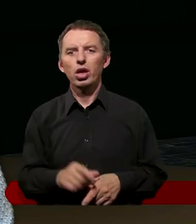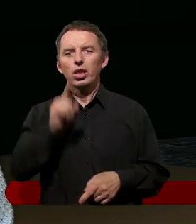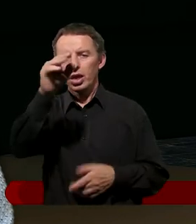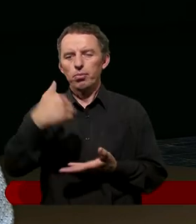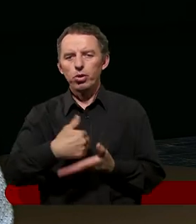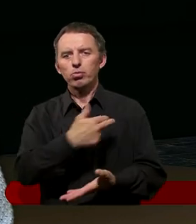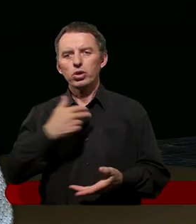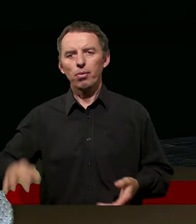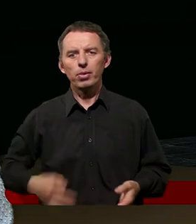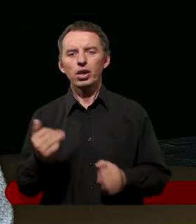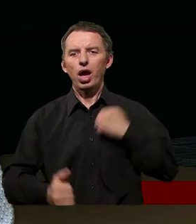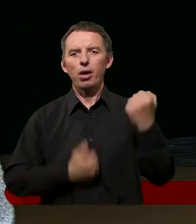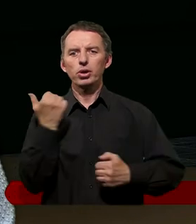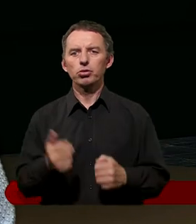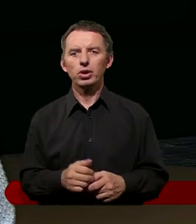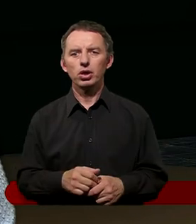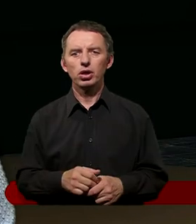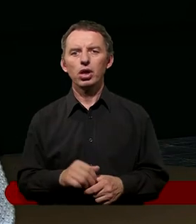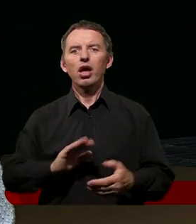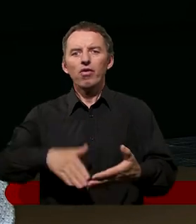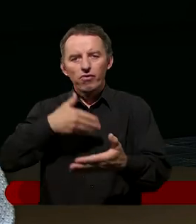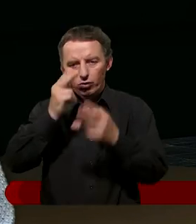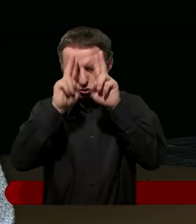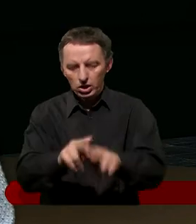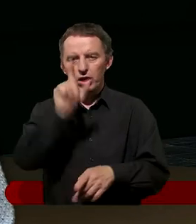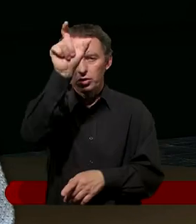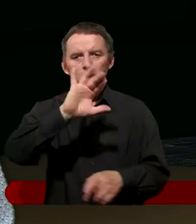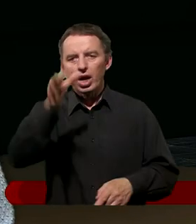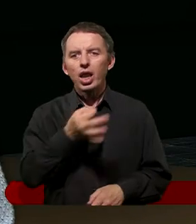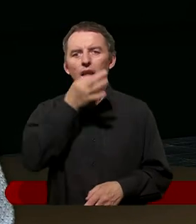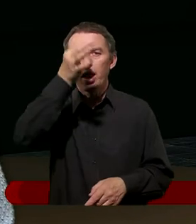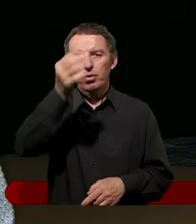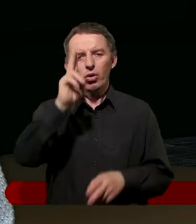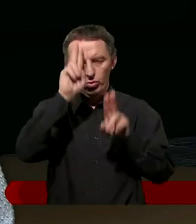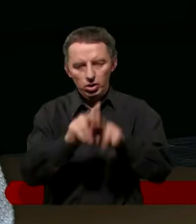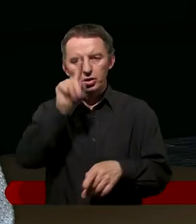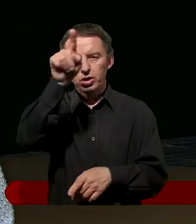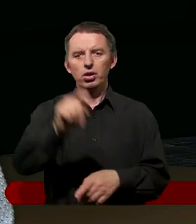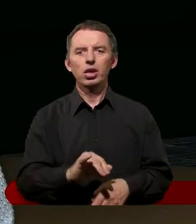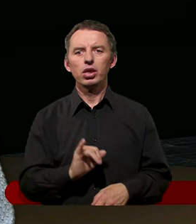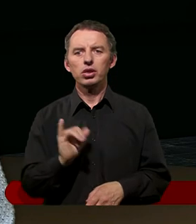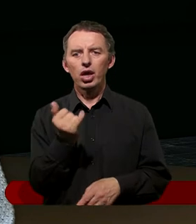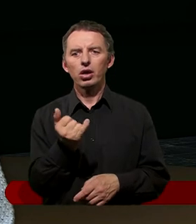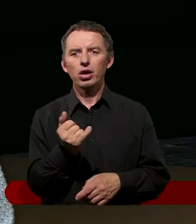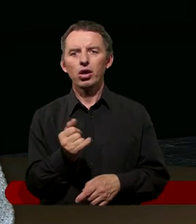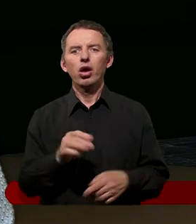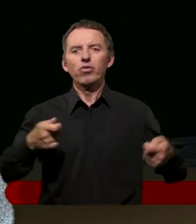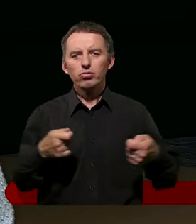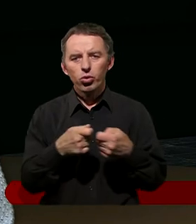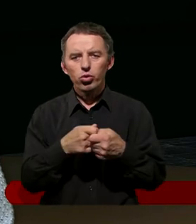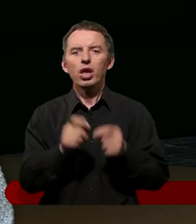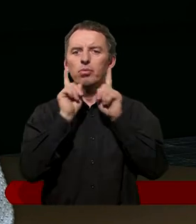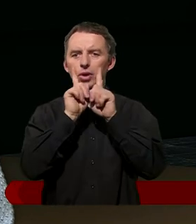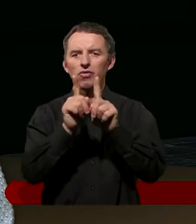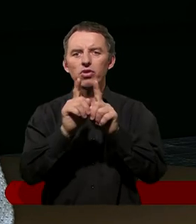I pomóż nam, Panie, abyśmy poznali Ciebie jak najlepiej, poznali Twój charakter, poznali czym jest